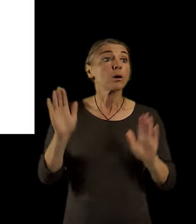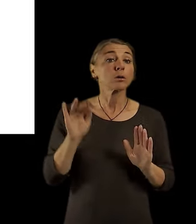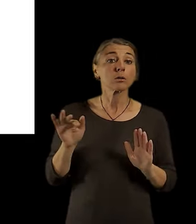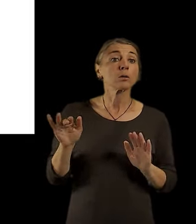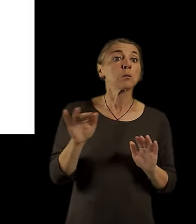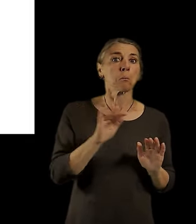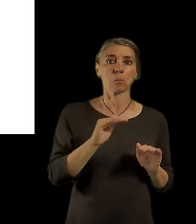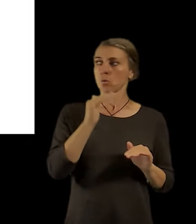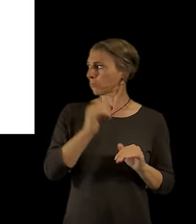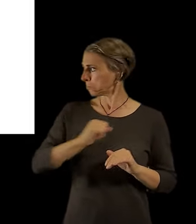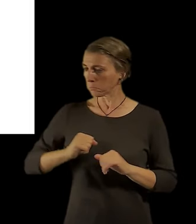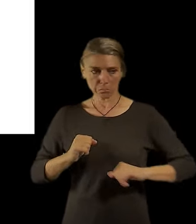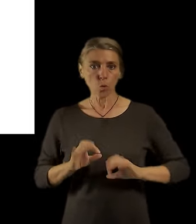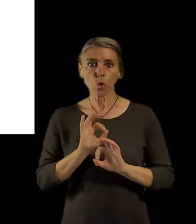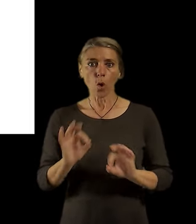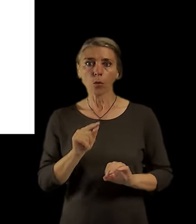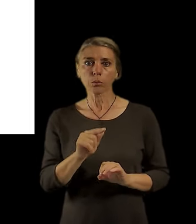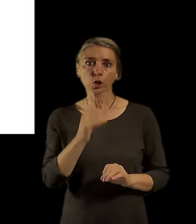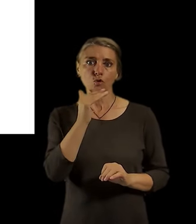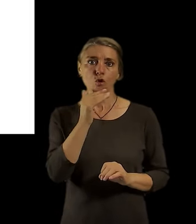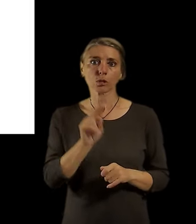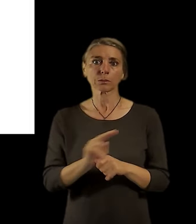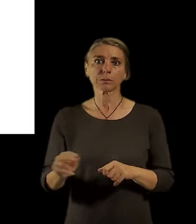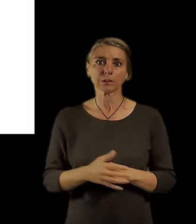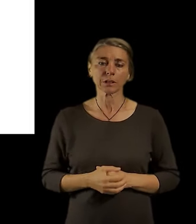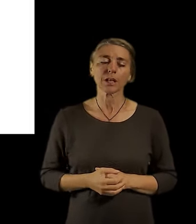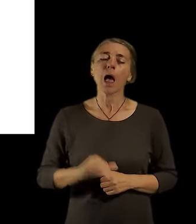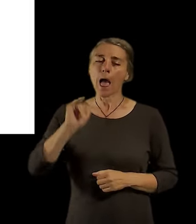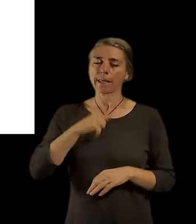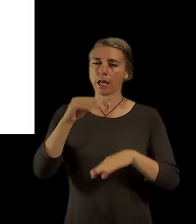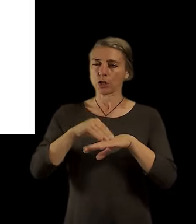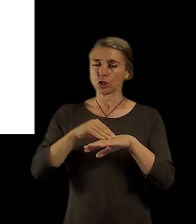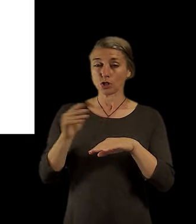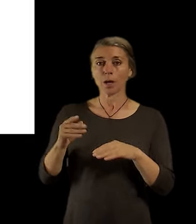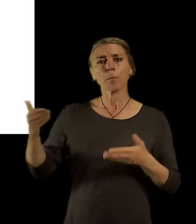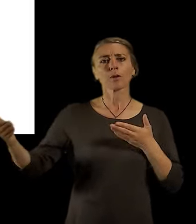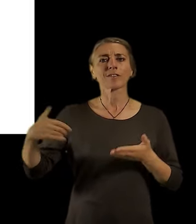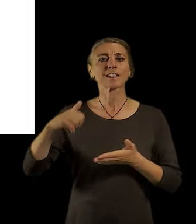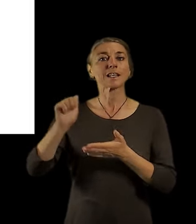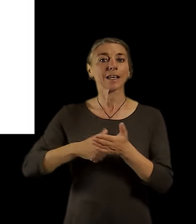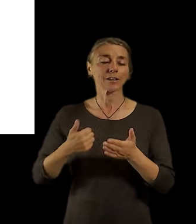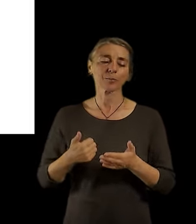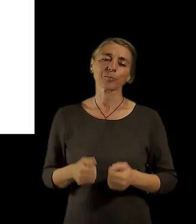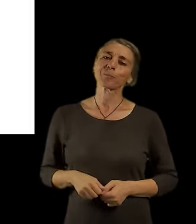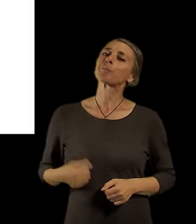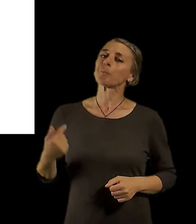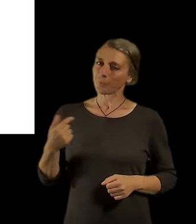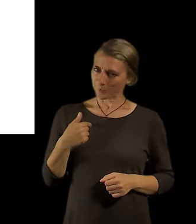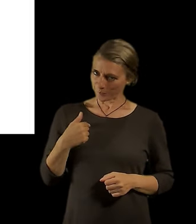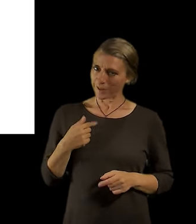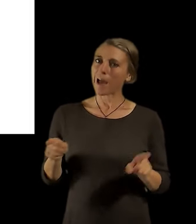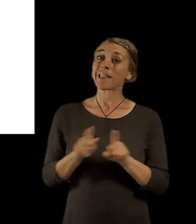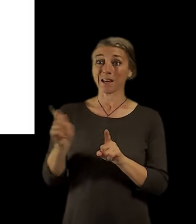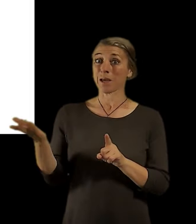Taky dobré. Taky dobré. A tady musím dát další poznámku ke Zlínu, protože i já jsem to měla pět